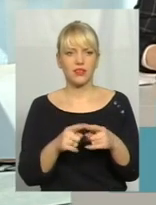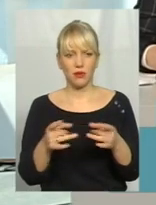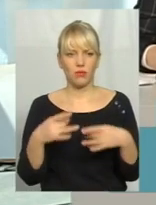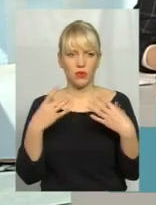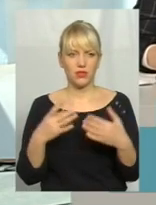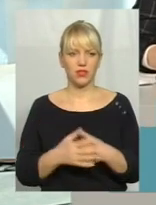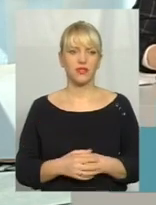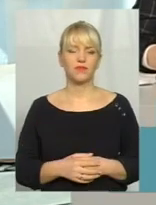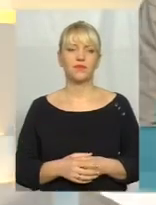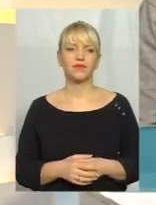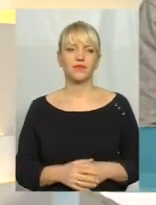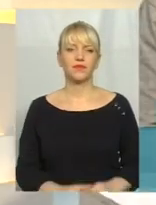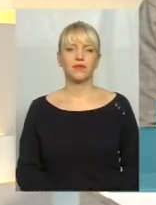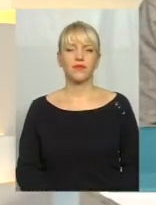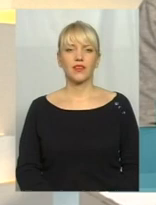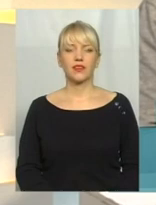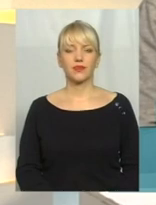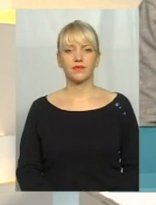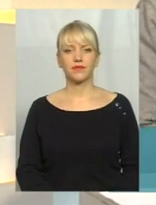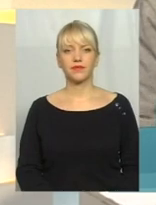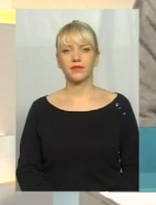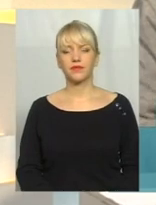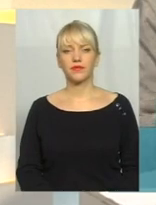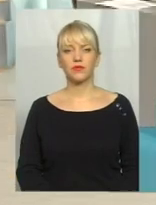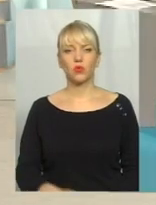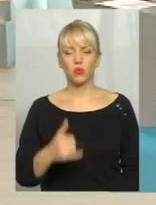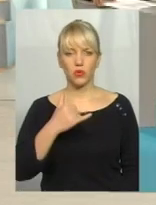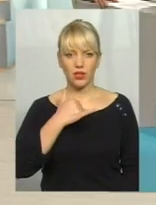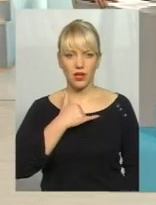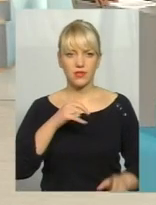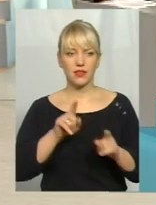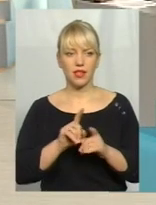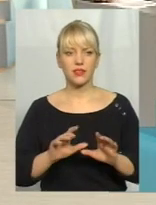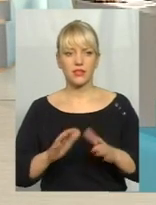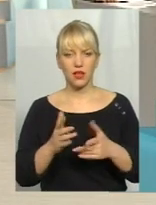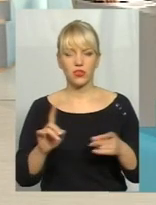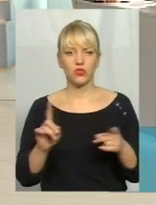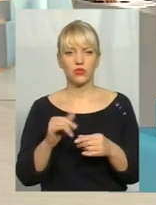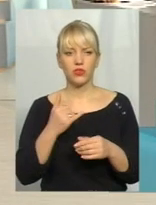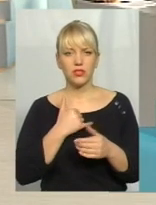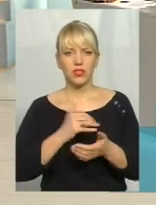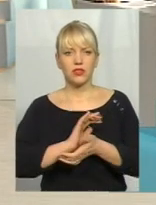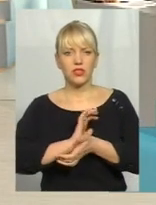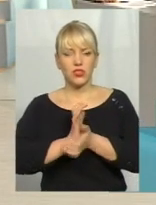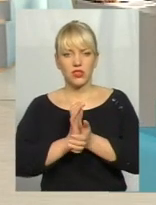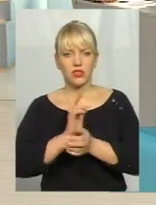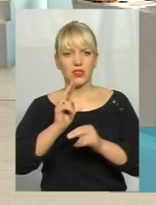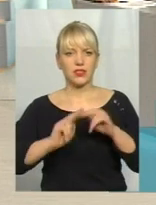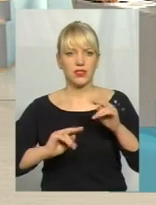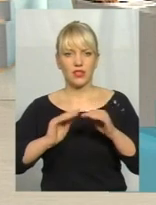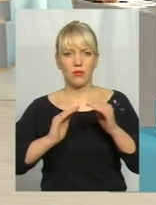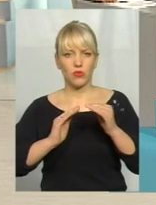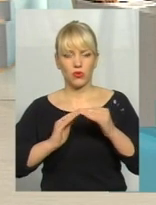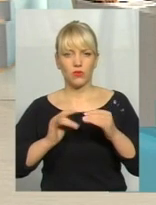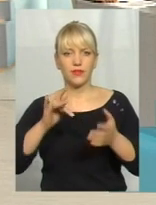Можна я відповім? Так, будь ласка. Дивіться, в нас так сталося, така велика щільність забудови, особливо в